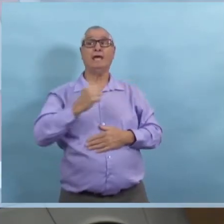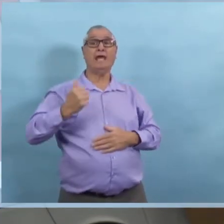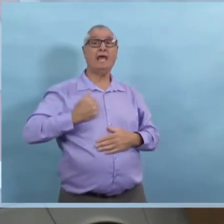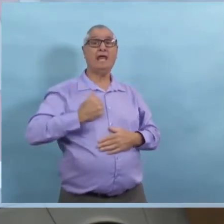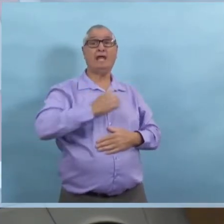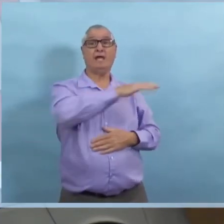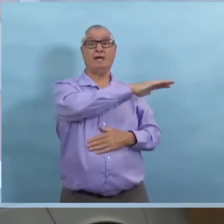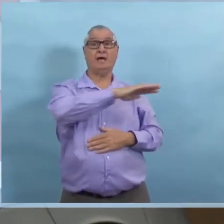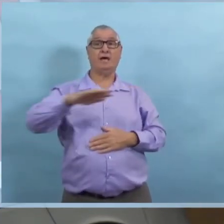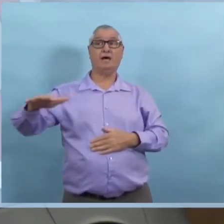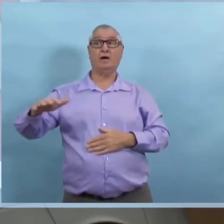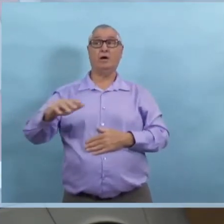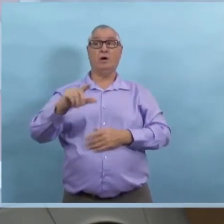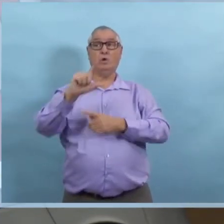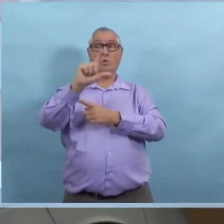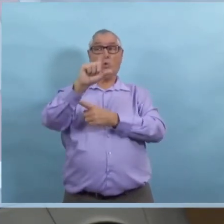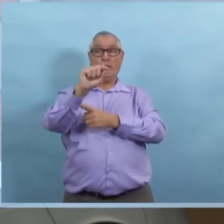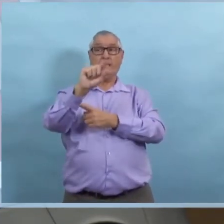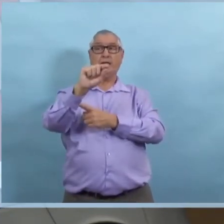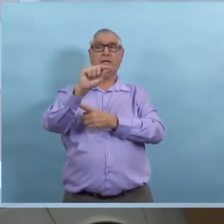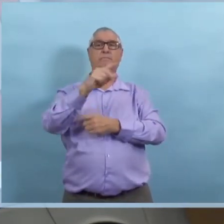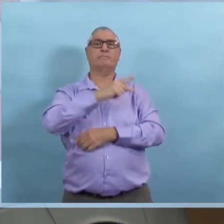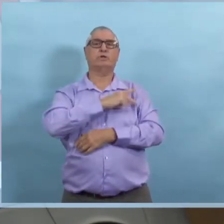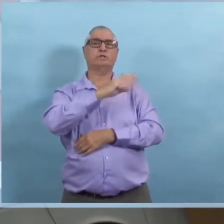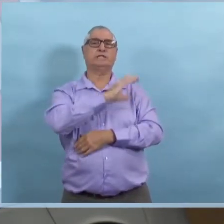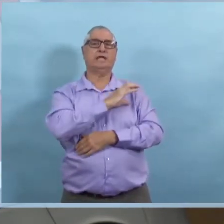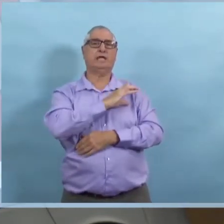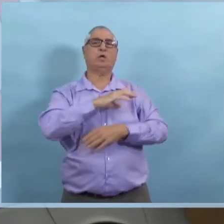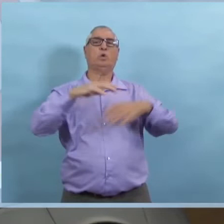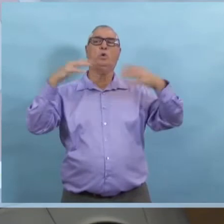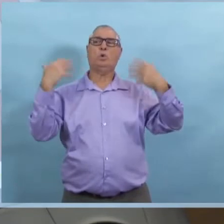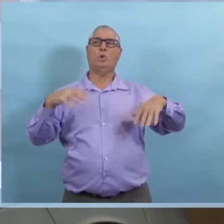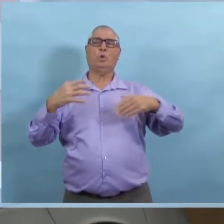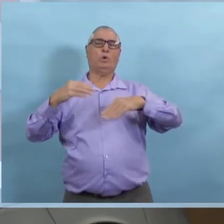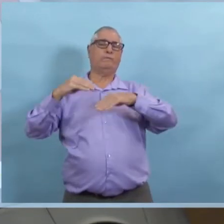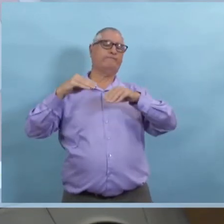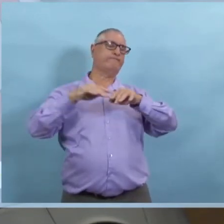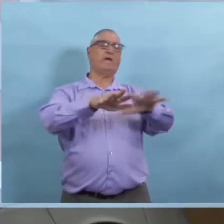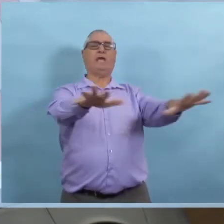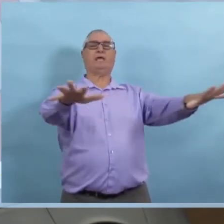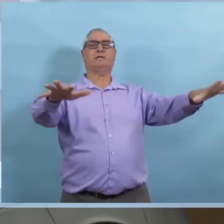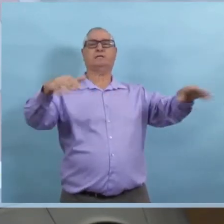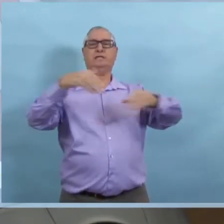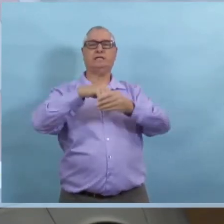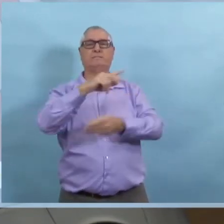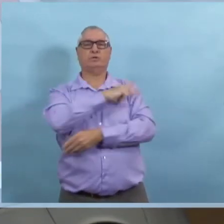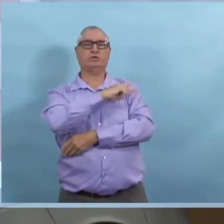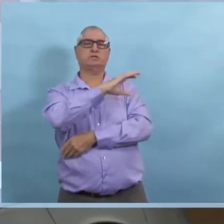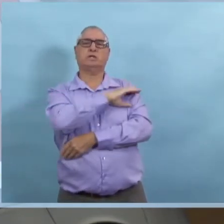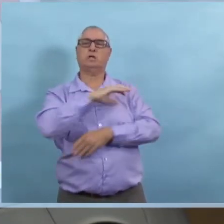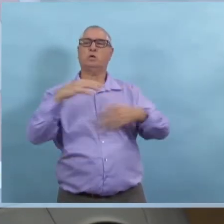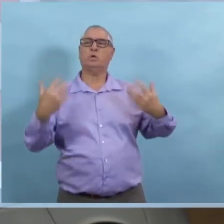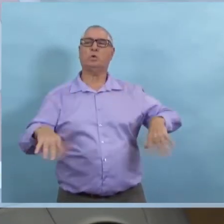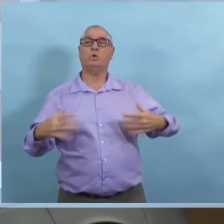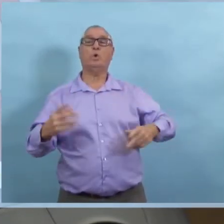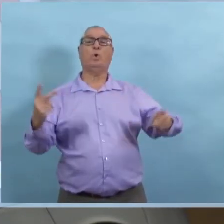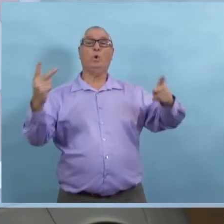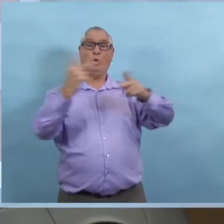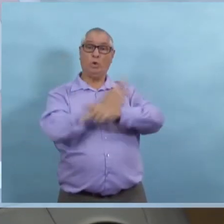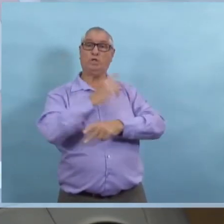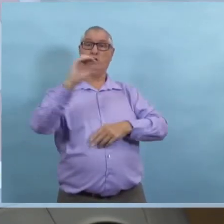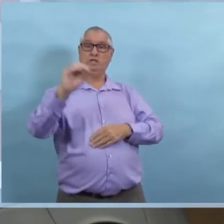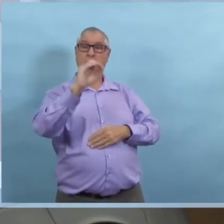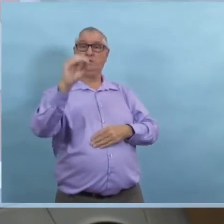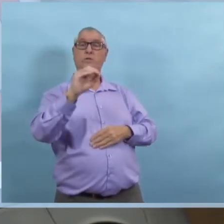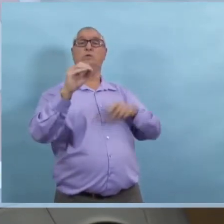Mais il faut se rappeler qu'on a 220 foyers épidémiques dans des foyers de soins personnels au Canada. Je ne sais pas de vous faire des excuses